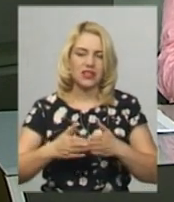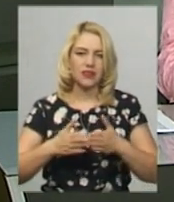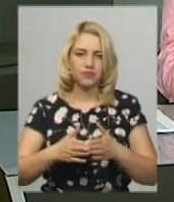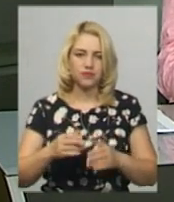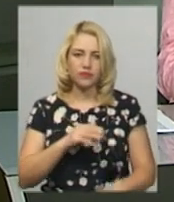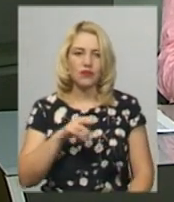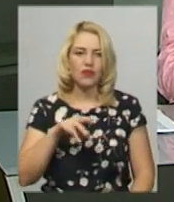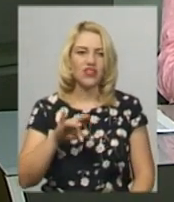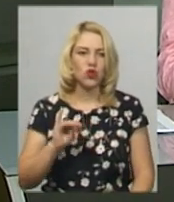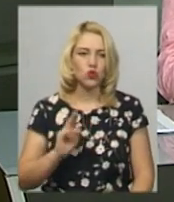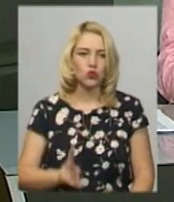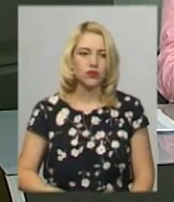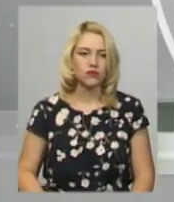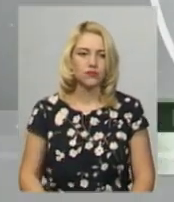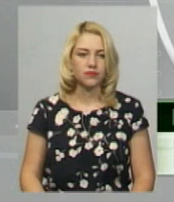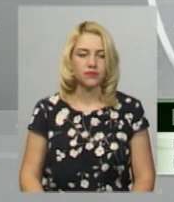Флерчук.